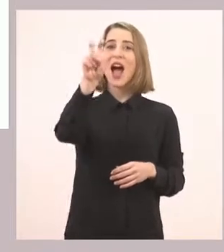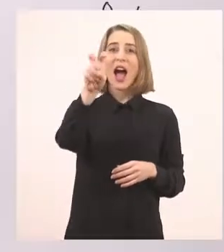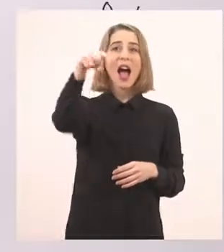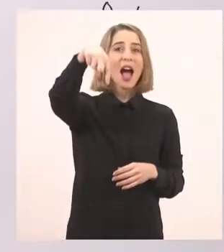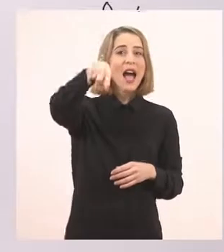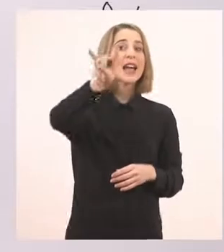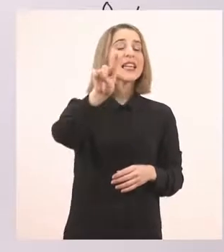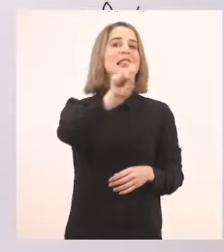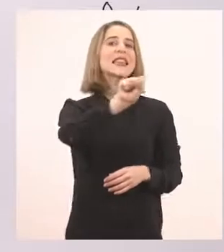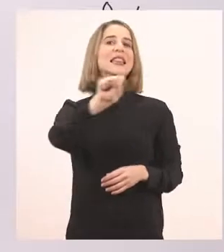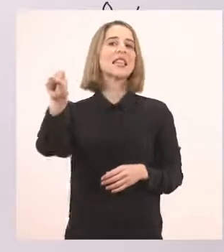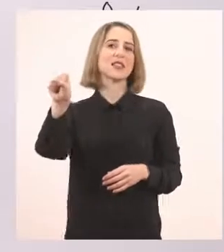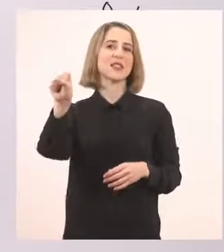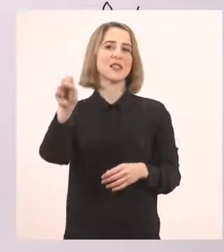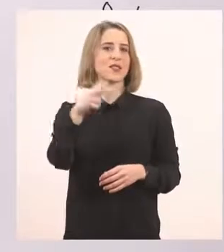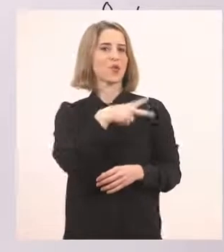Ωραία!